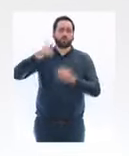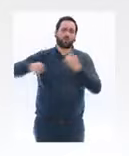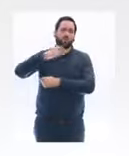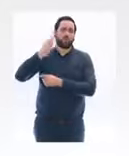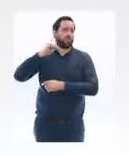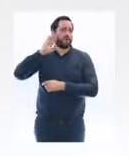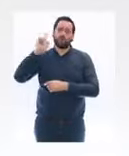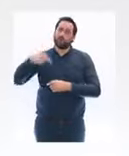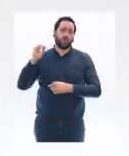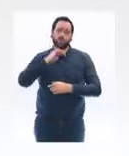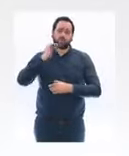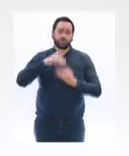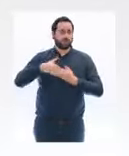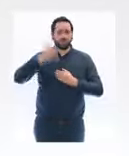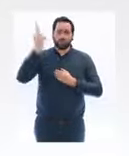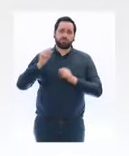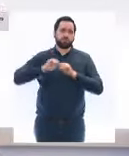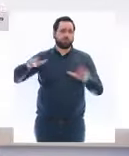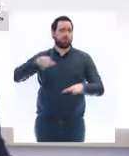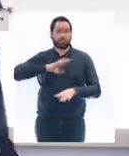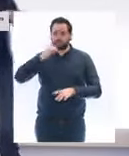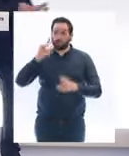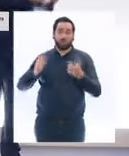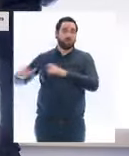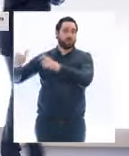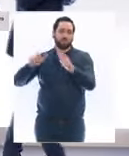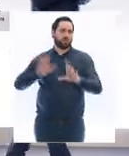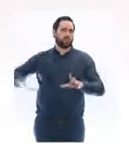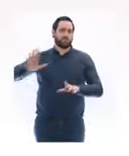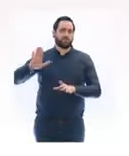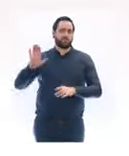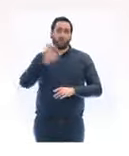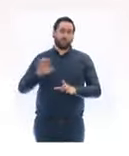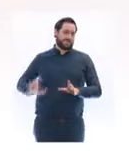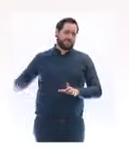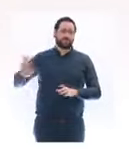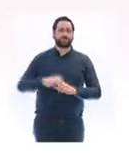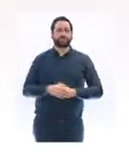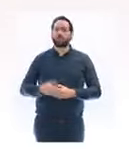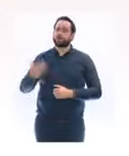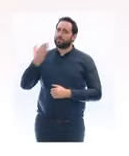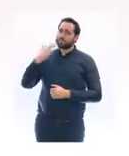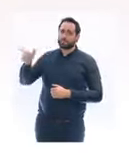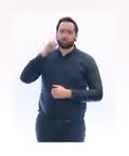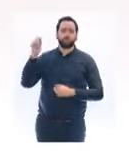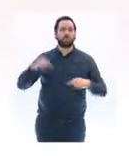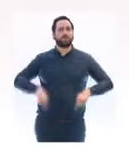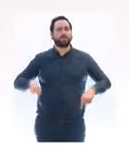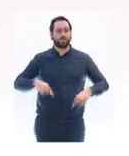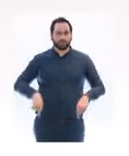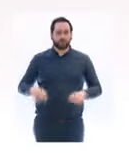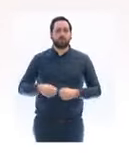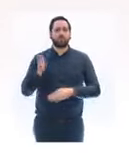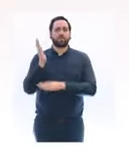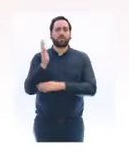et nous lancerons un appel en ce sens dès la semaine prochaine. Merci, monsieur le ministre. Je termine cette conférence